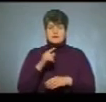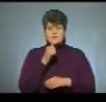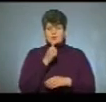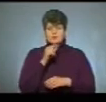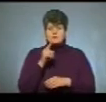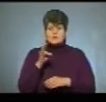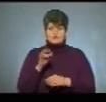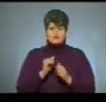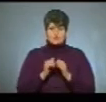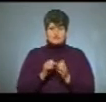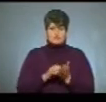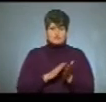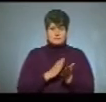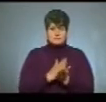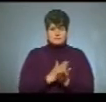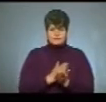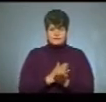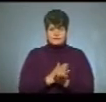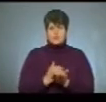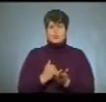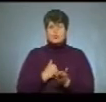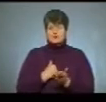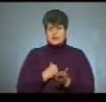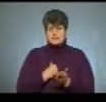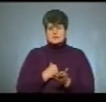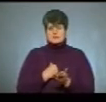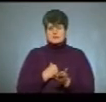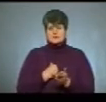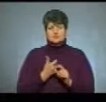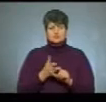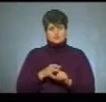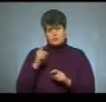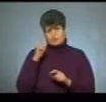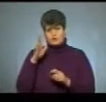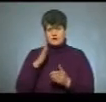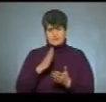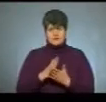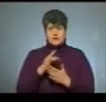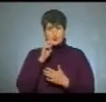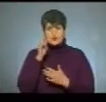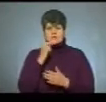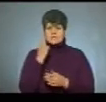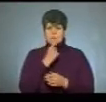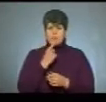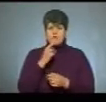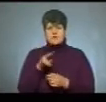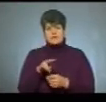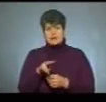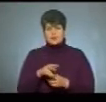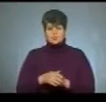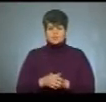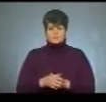найчастіше реєструються? У нас самими, звичайно, популярними є українська мова-література.